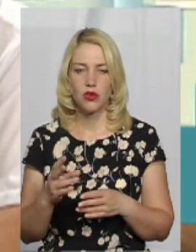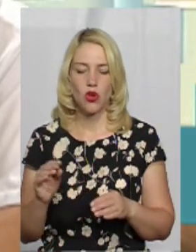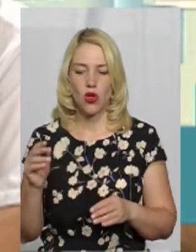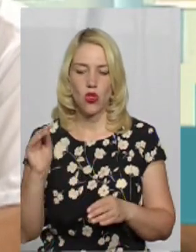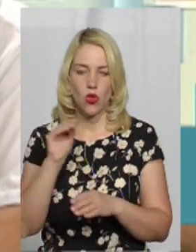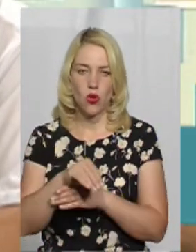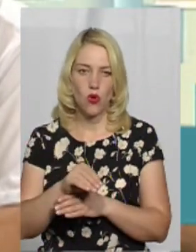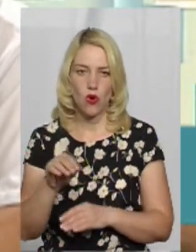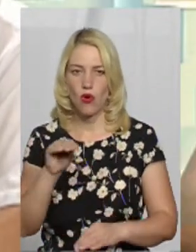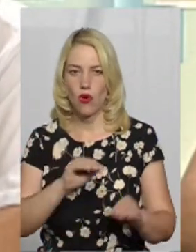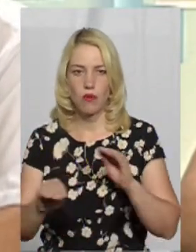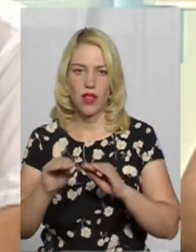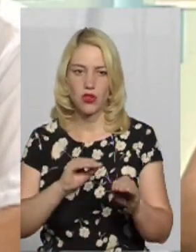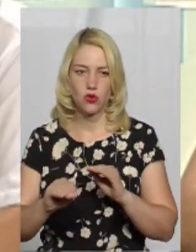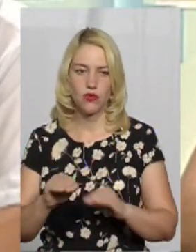дооблаштувати.